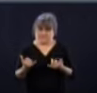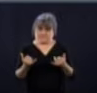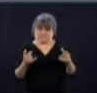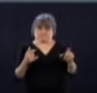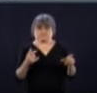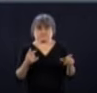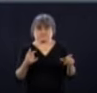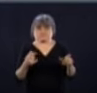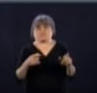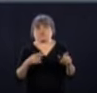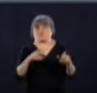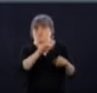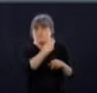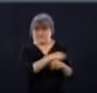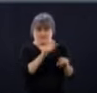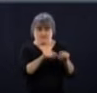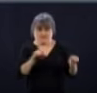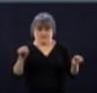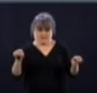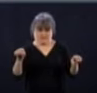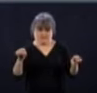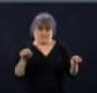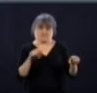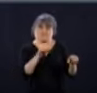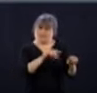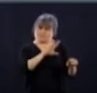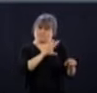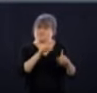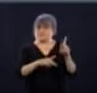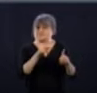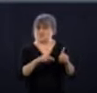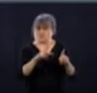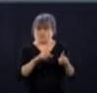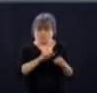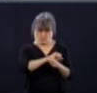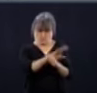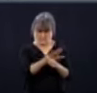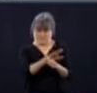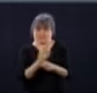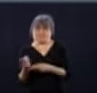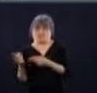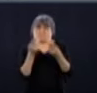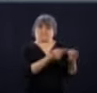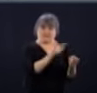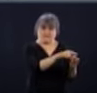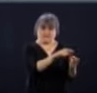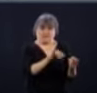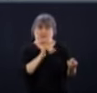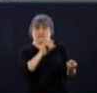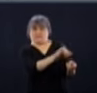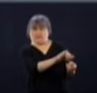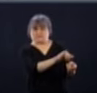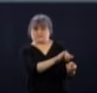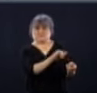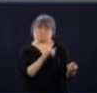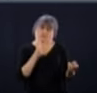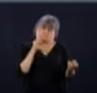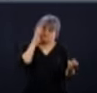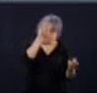hospitalier, mais qui pourraient être ailleurs, qui ont la COVID-19, on voit que l'hospitalisation se stabilise